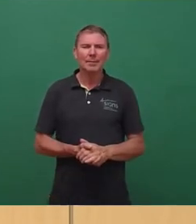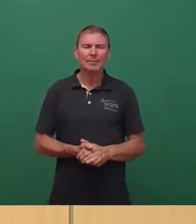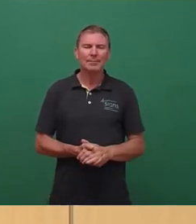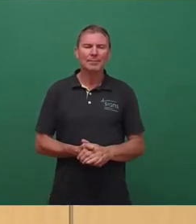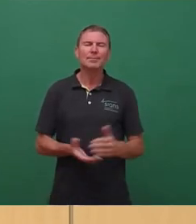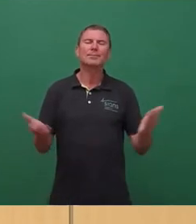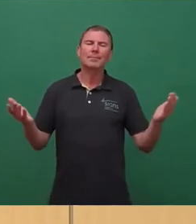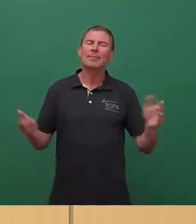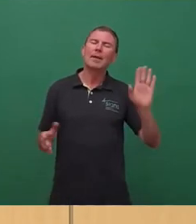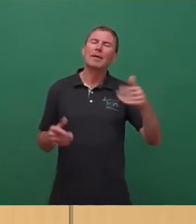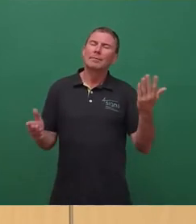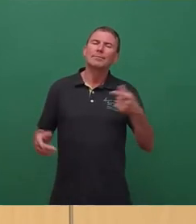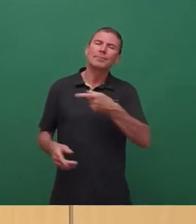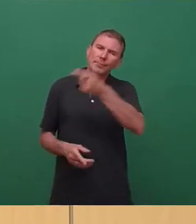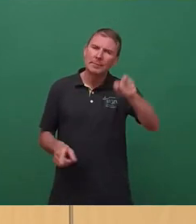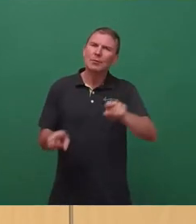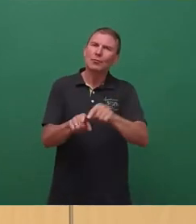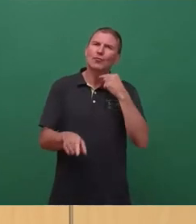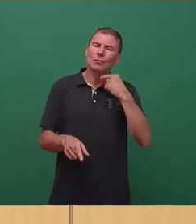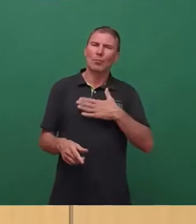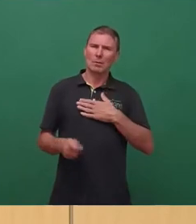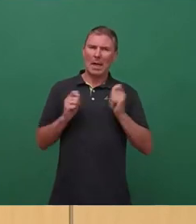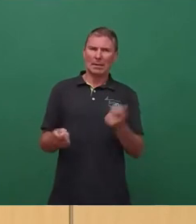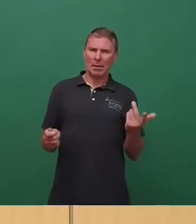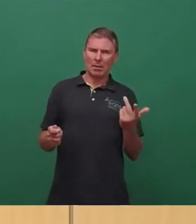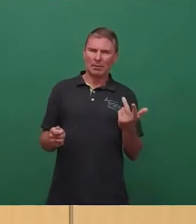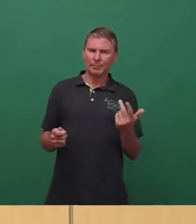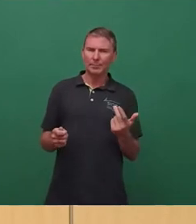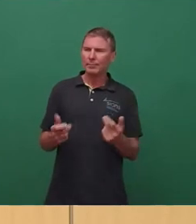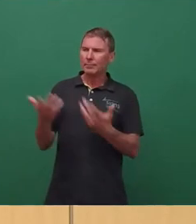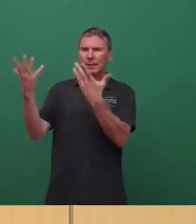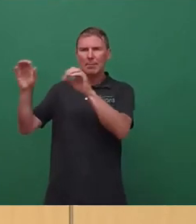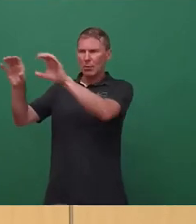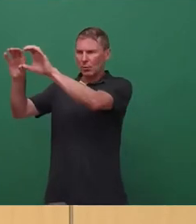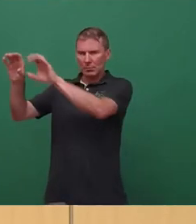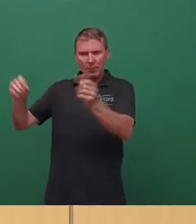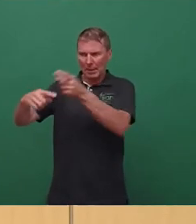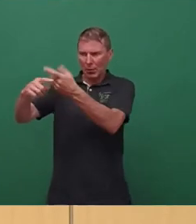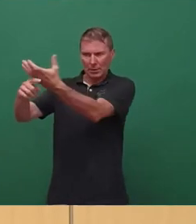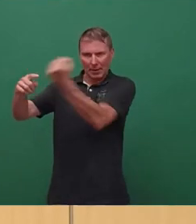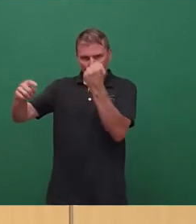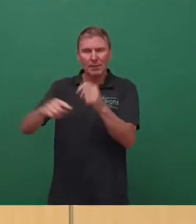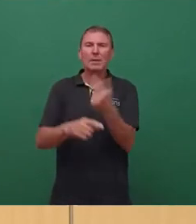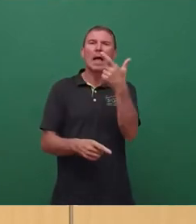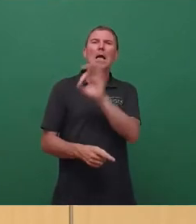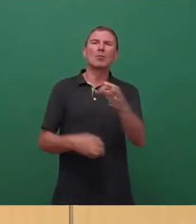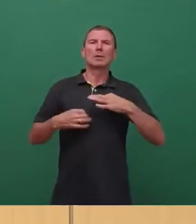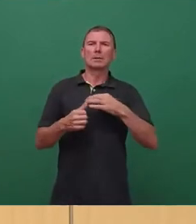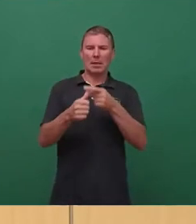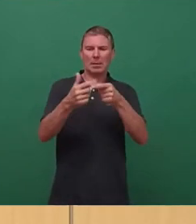Na gut, stimmen Sie dem Antrag zu. Es werden damit drei gute Sachen gleichzeitig erledigt. Und